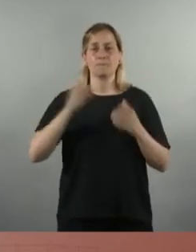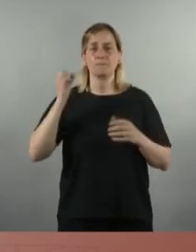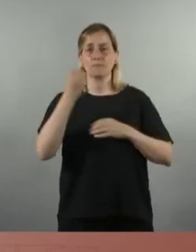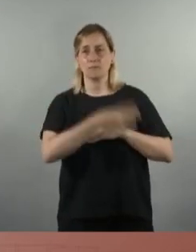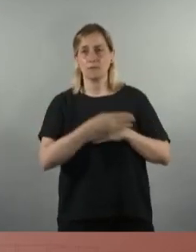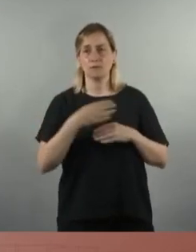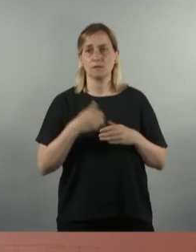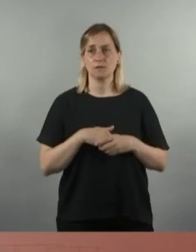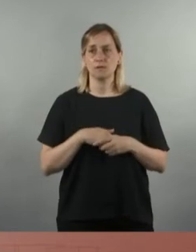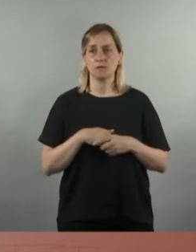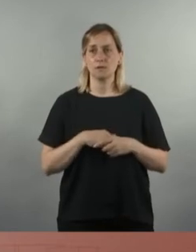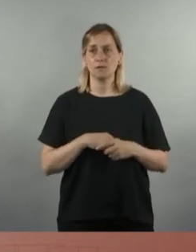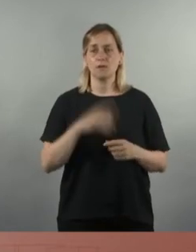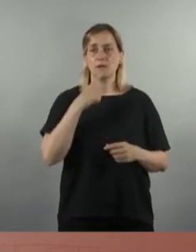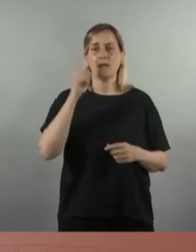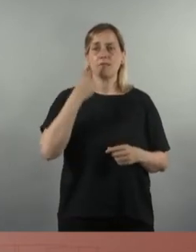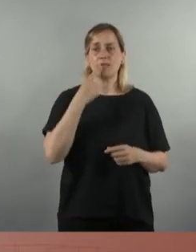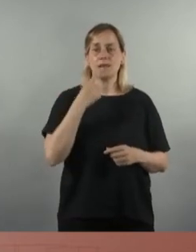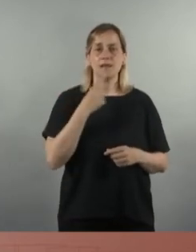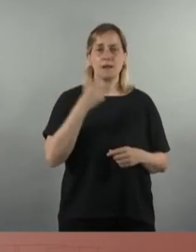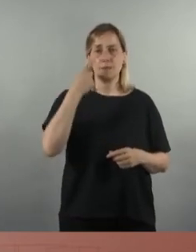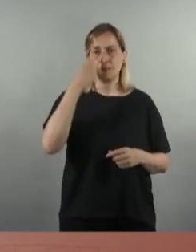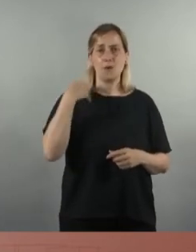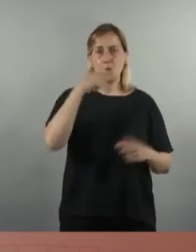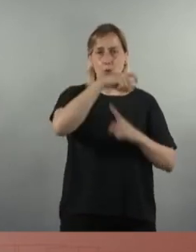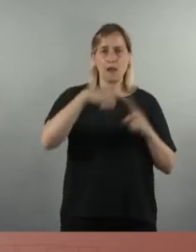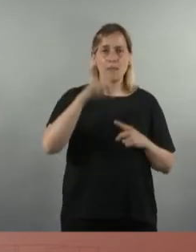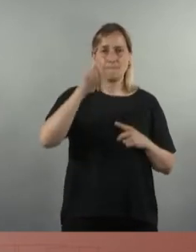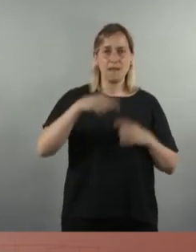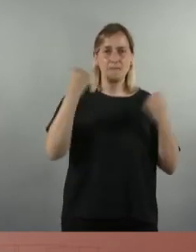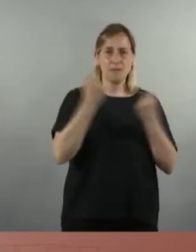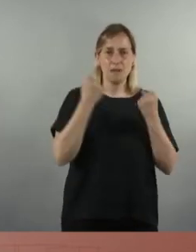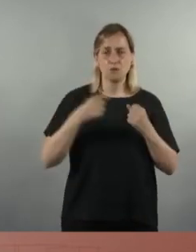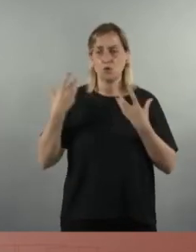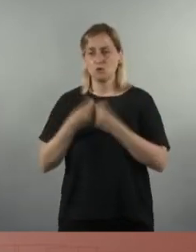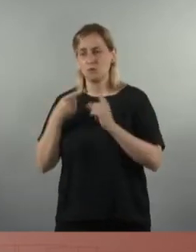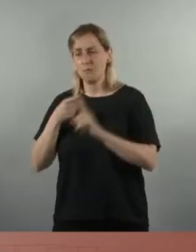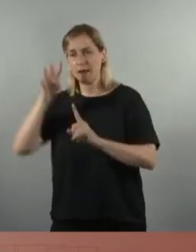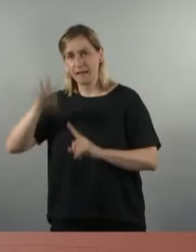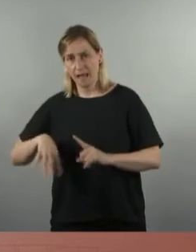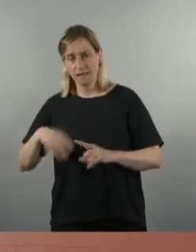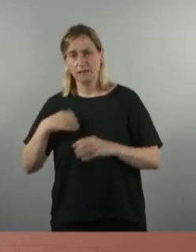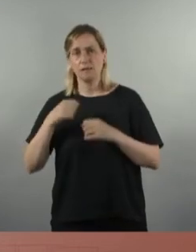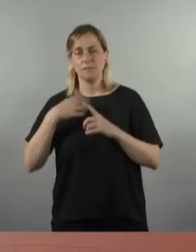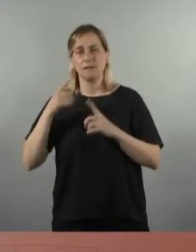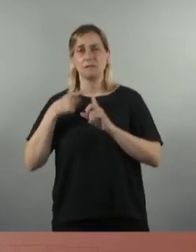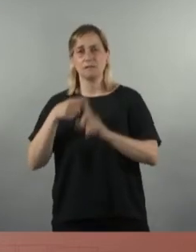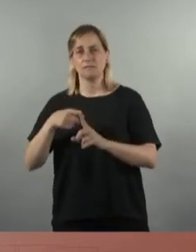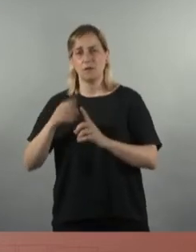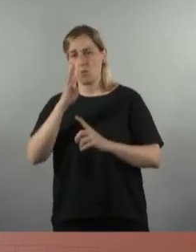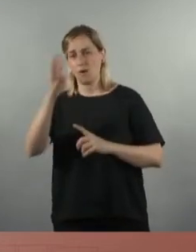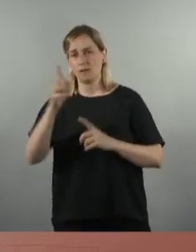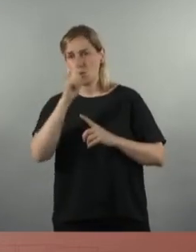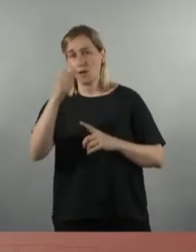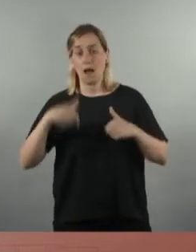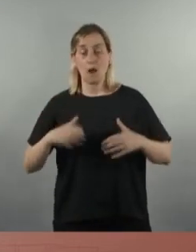es deia mil habitatges, mil milions per any. En canvi, el que deia Junts per Cat, no quedava clar si això era en el plaç de quatre anys. Creiem que amb la